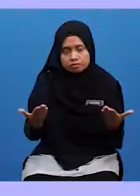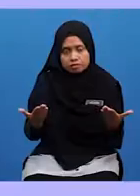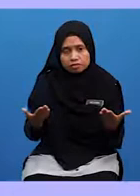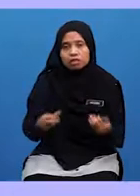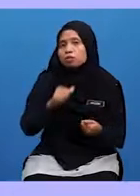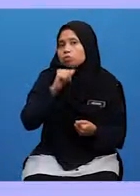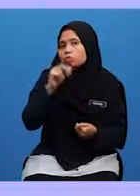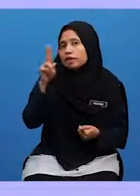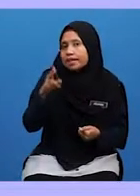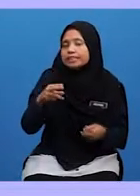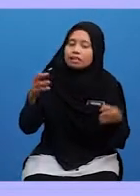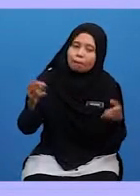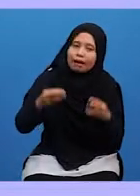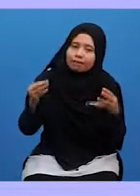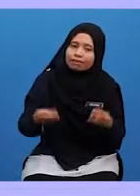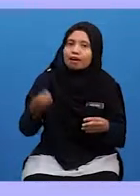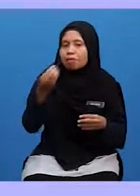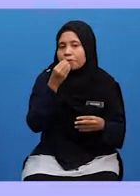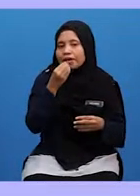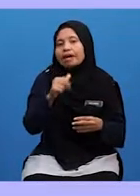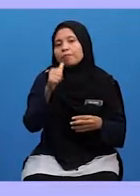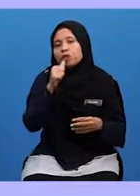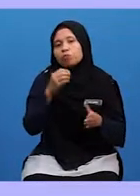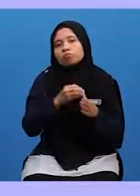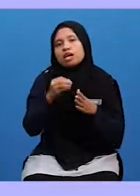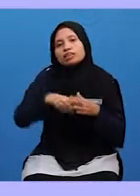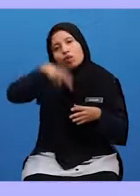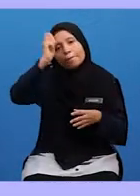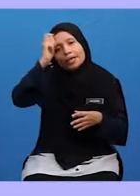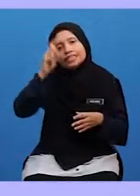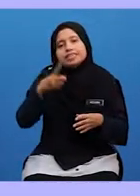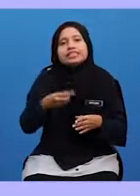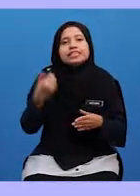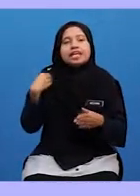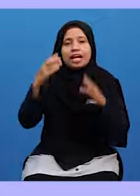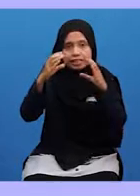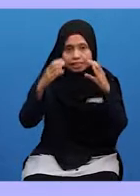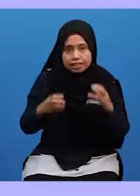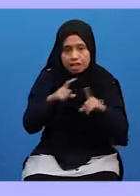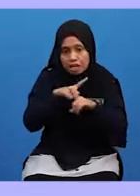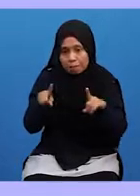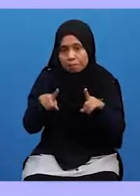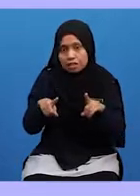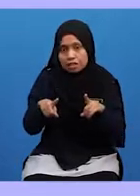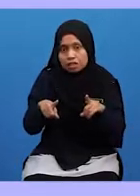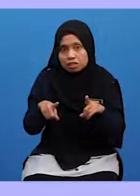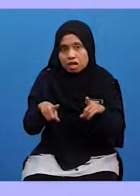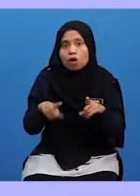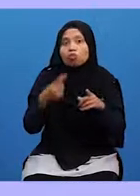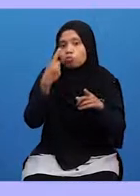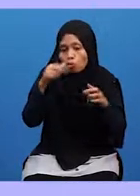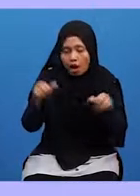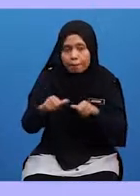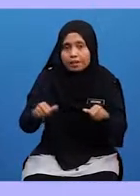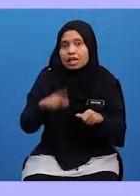Bukan Hanya Memasak Makan Minum Atau Mandi Sahaja Yang Ada Cara Tetapi Nak